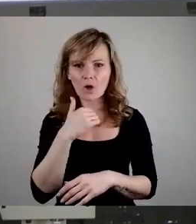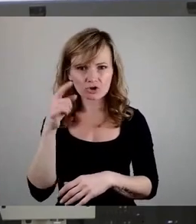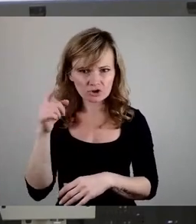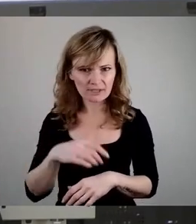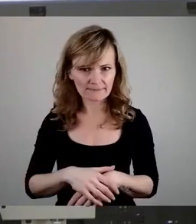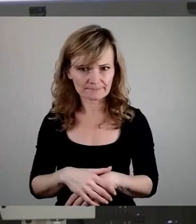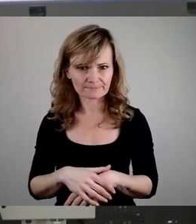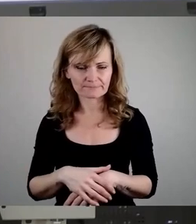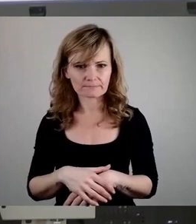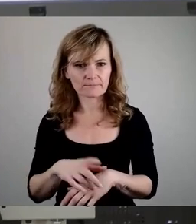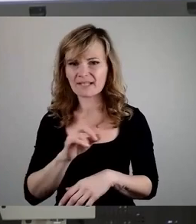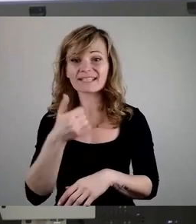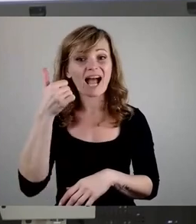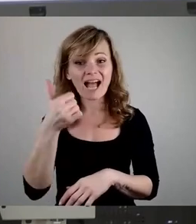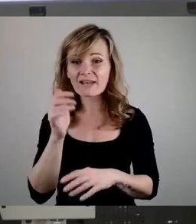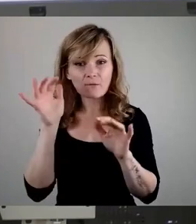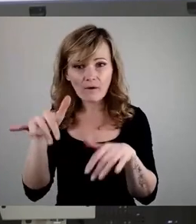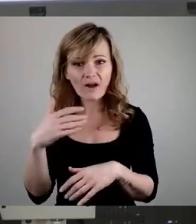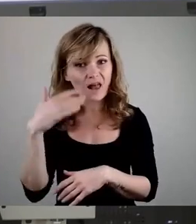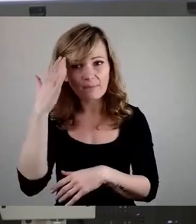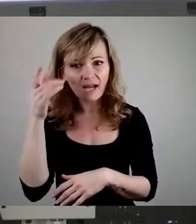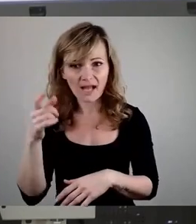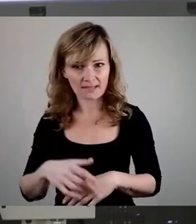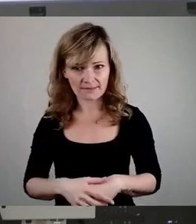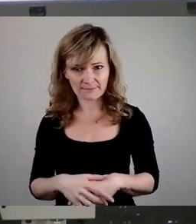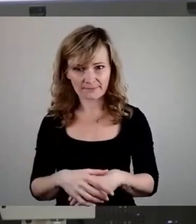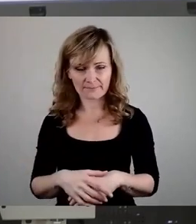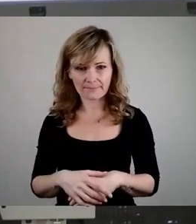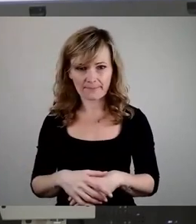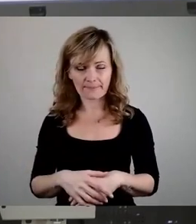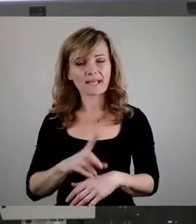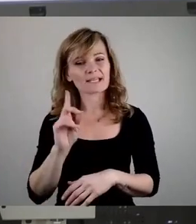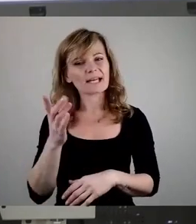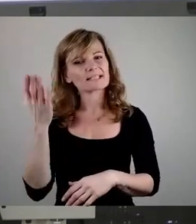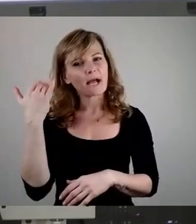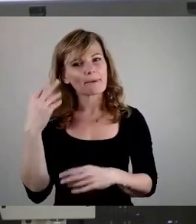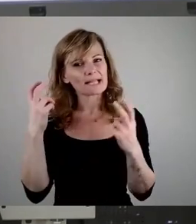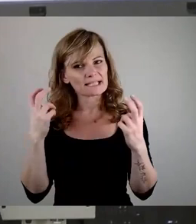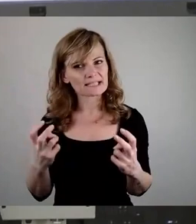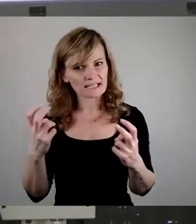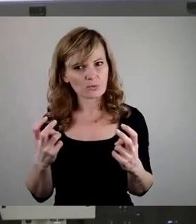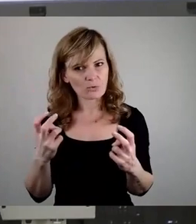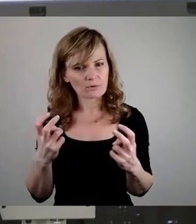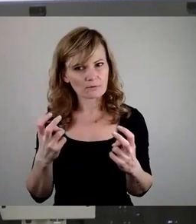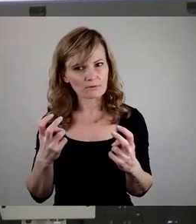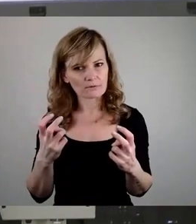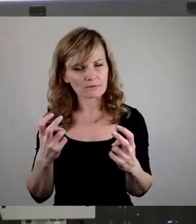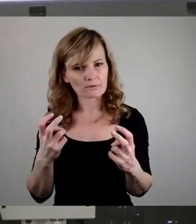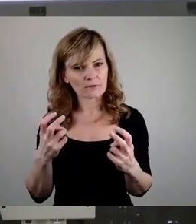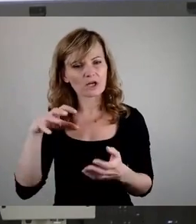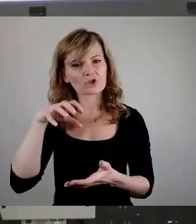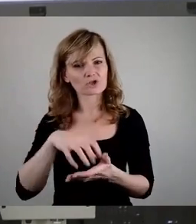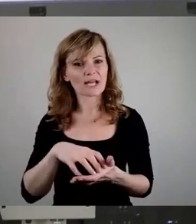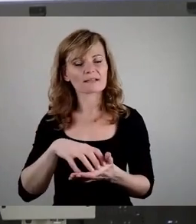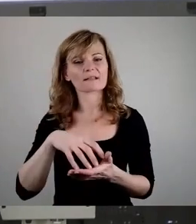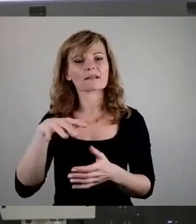ein Vorfall bekannt. Und ganz interessant, in dieser Sitzung, die mein Vorredner erwähnte, im Stadtbezirksbeirat,